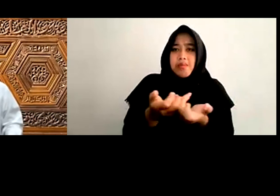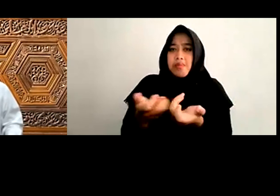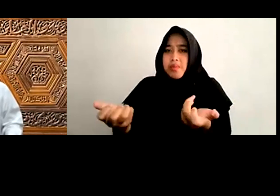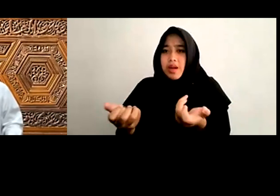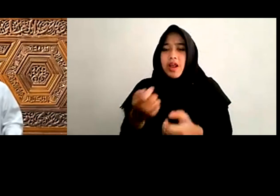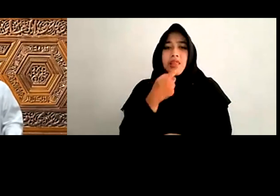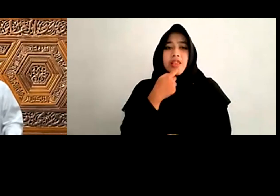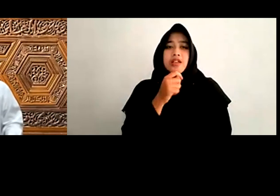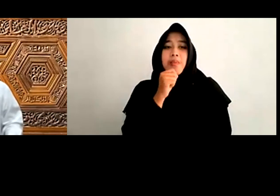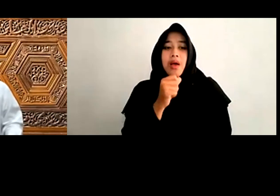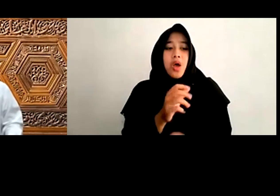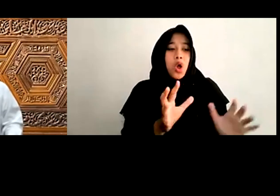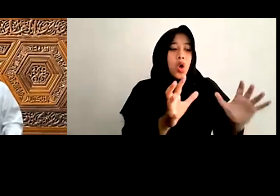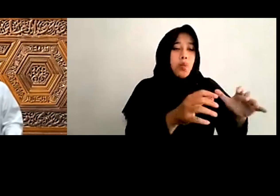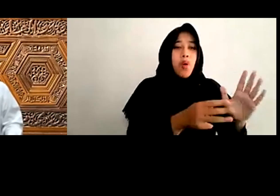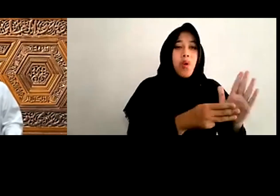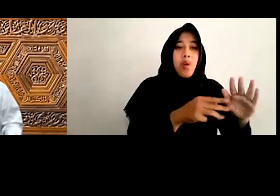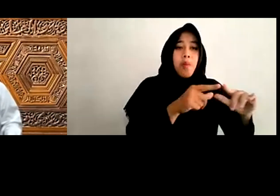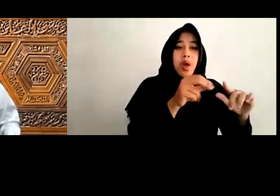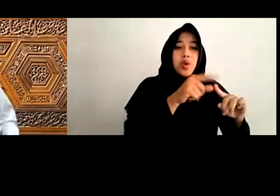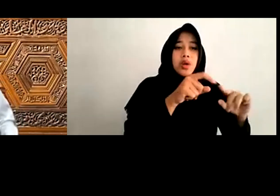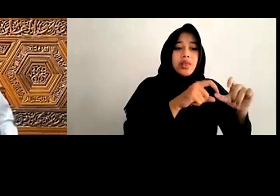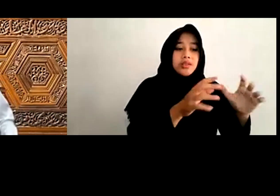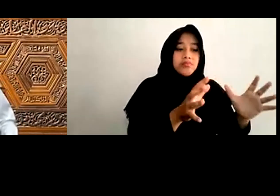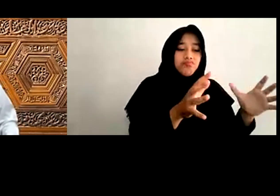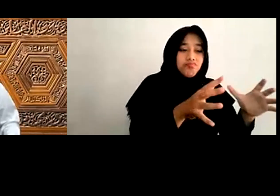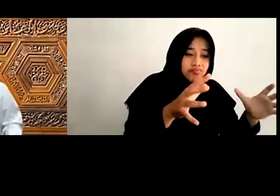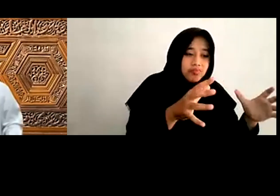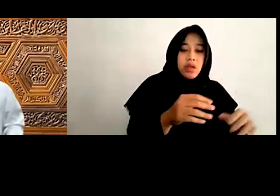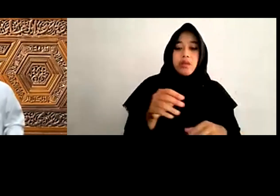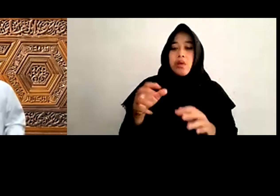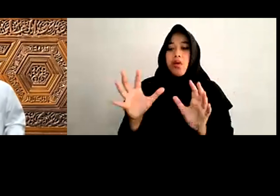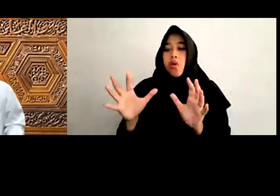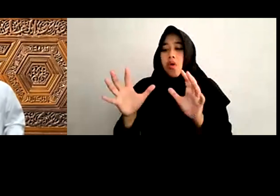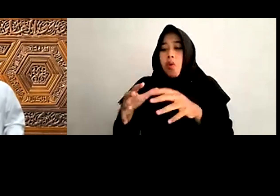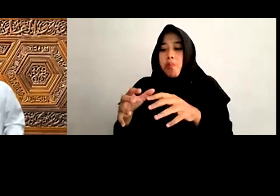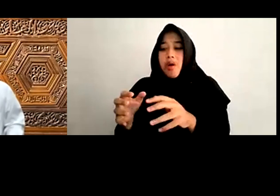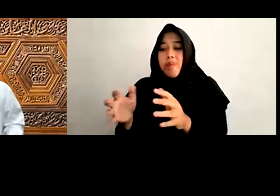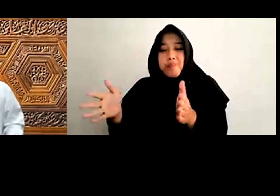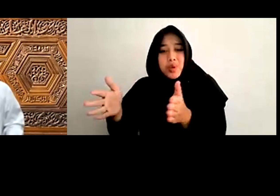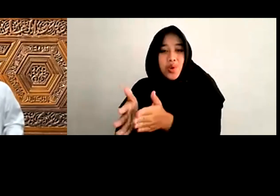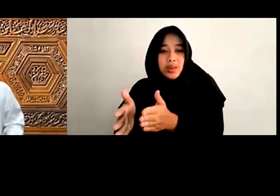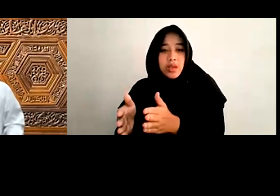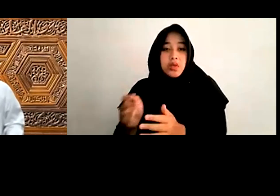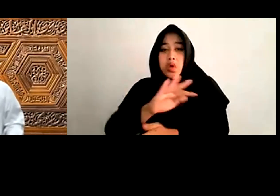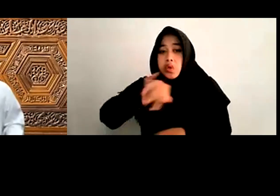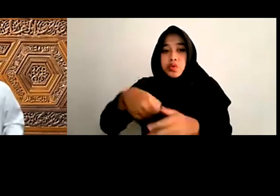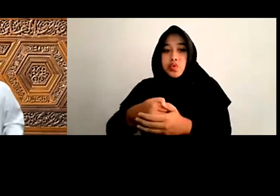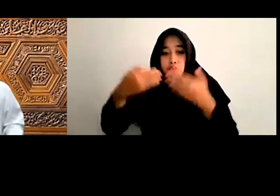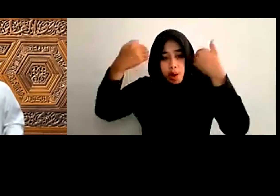Minoritas Semuanya Di hadapan Allah Adalah Manusia Yang Sempurna Yang Diciptakan Oleh Allah